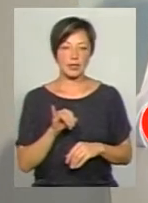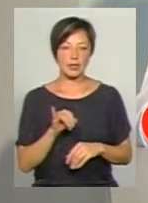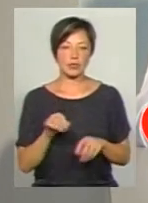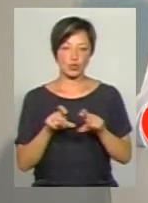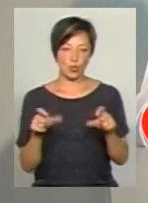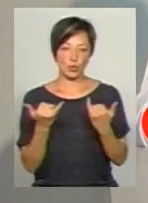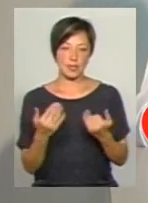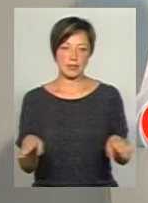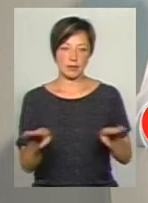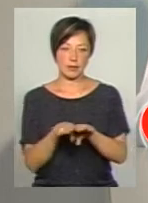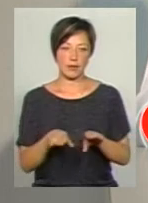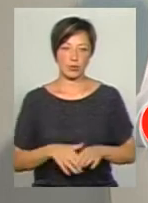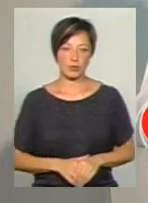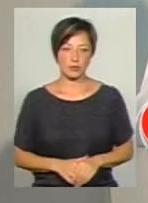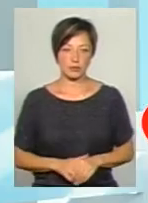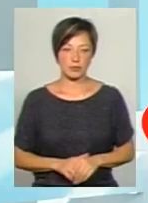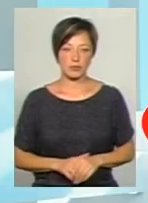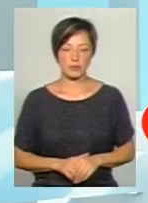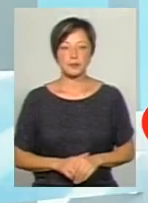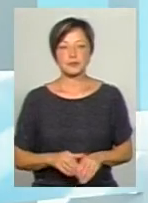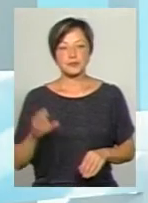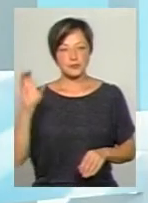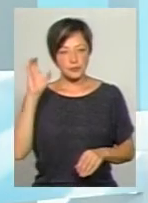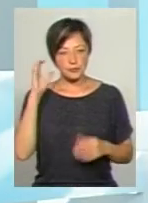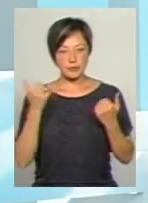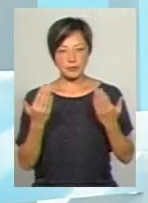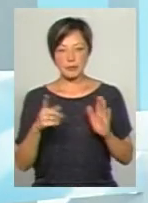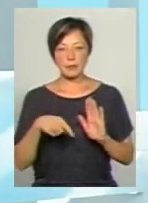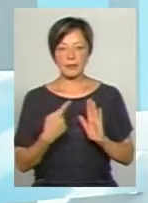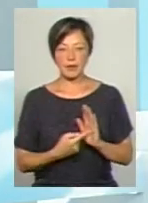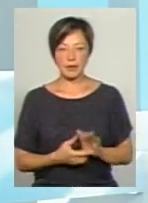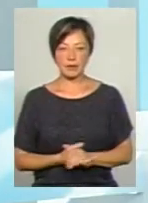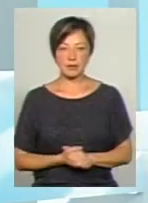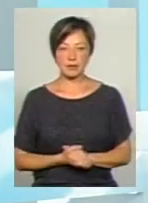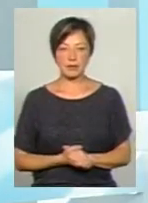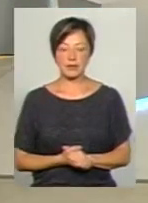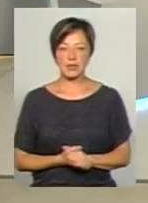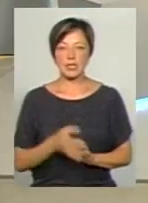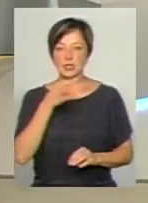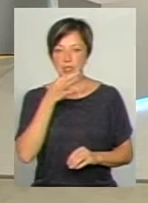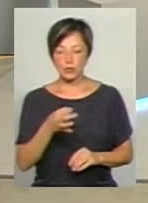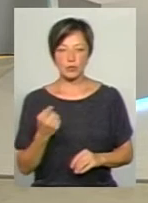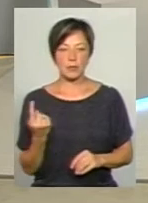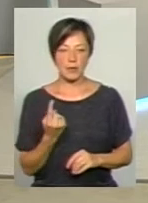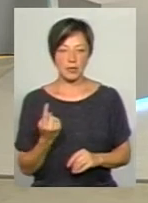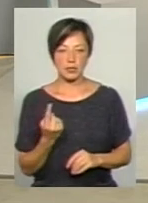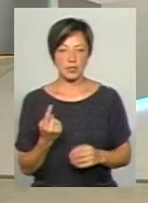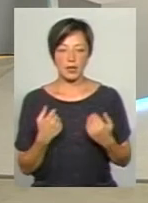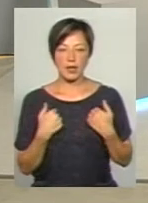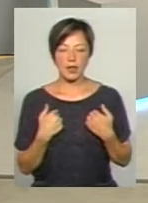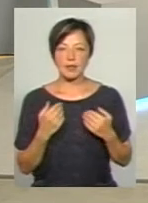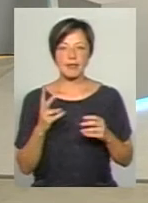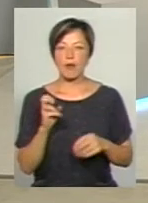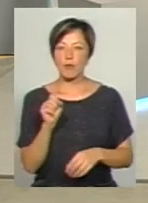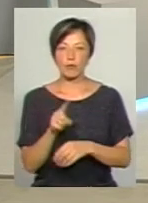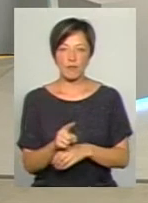закриваються. Дякую. Ми почули ваше питання. Пане Олеже? Ну, скажу, по-перше, не в повноваженнях пана